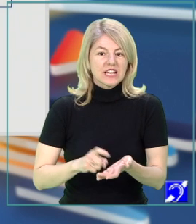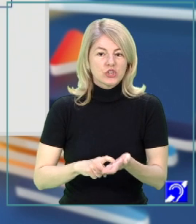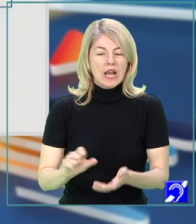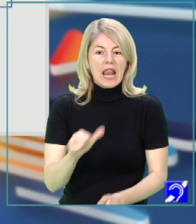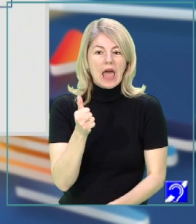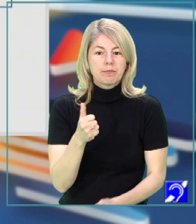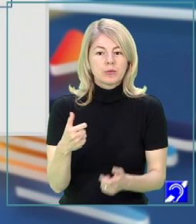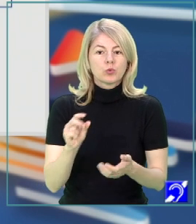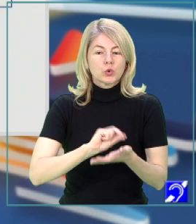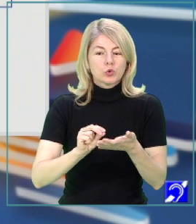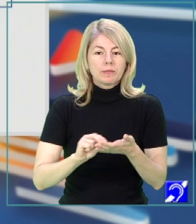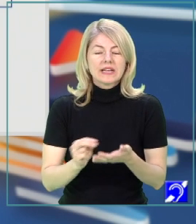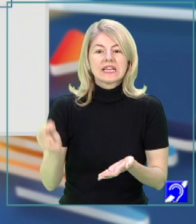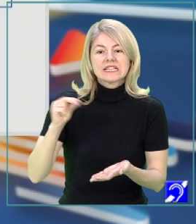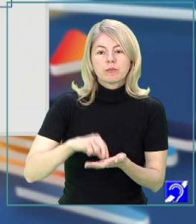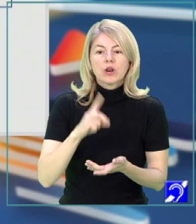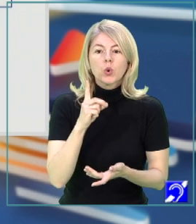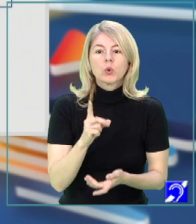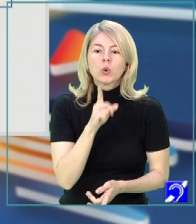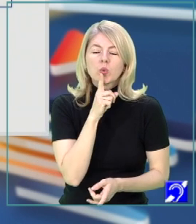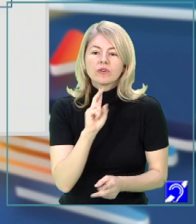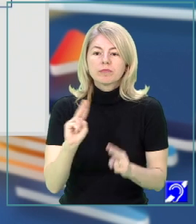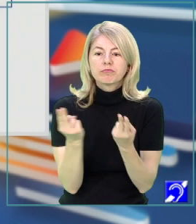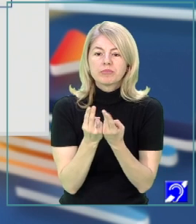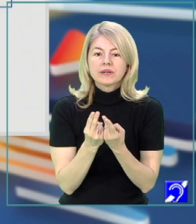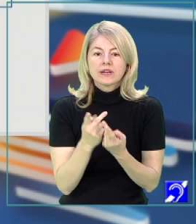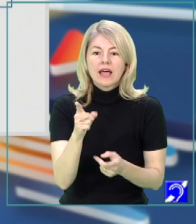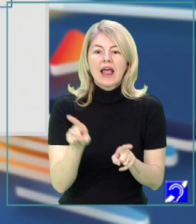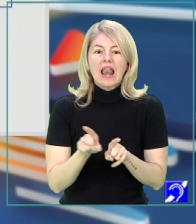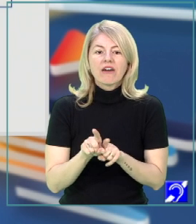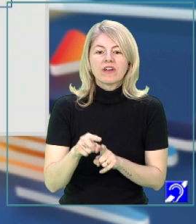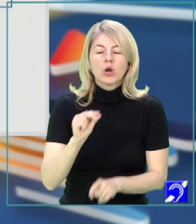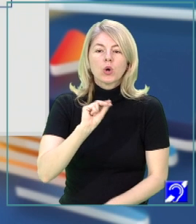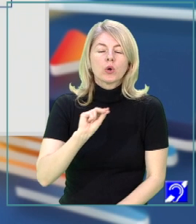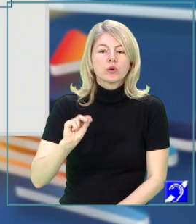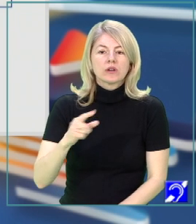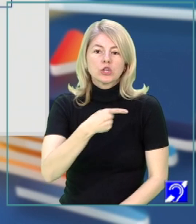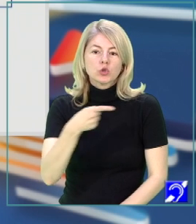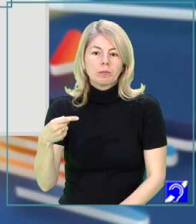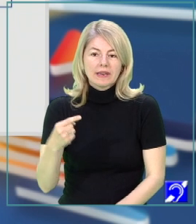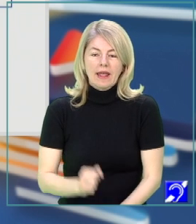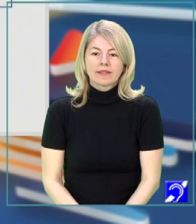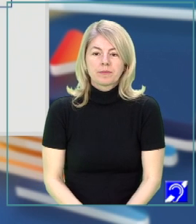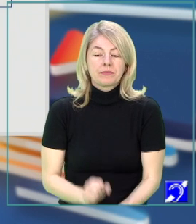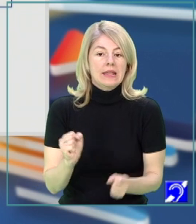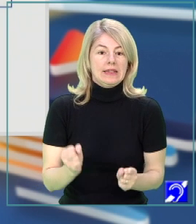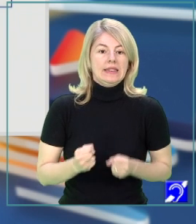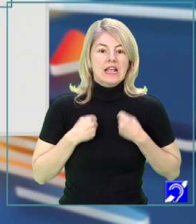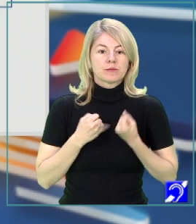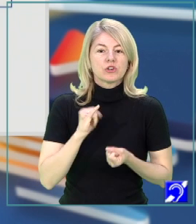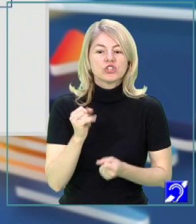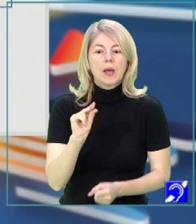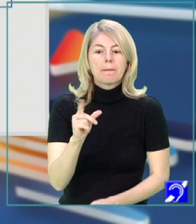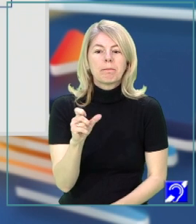primul subiect să notați câte un sinonim potrivit pentru sensul din text al cuvintelor subliniate. Tenspăimânzi